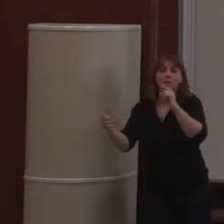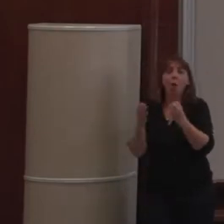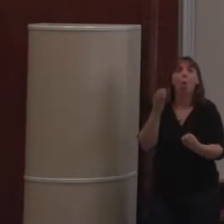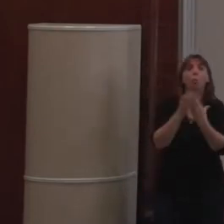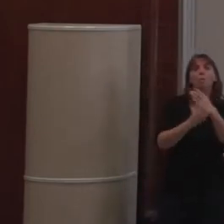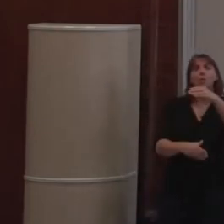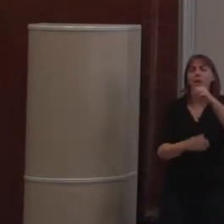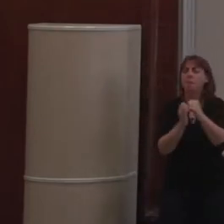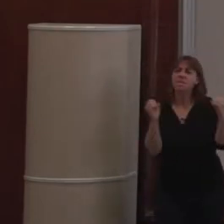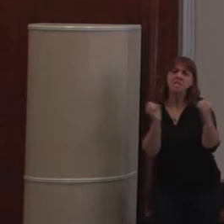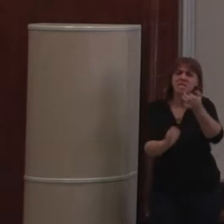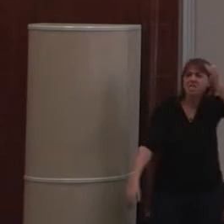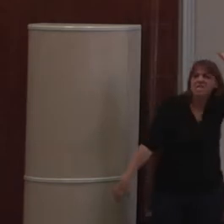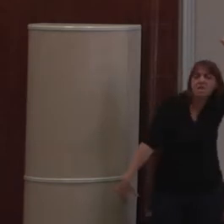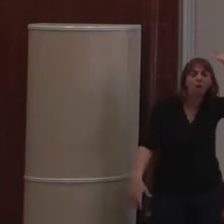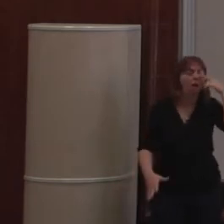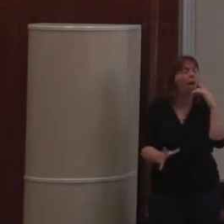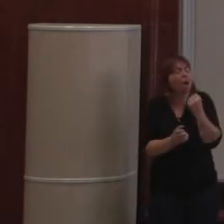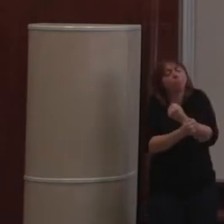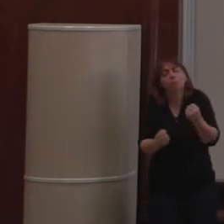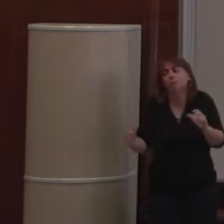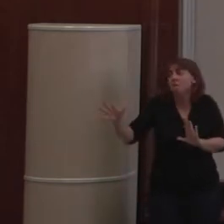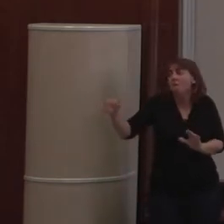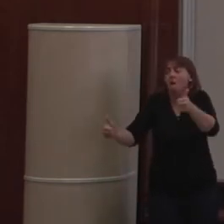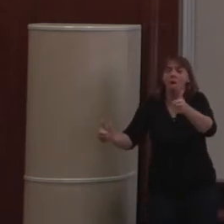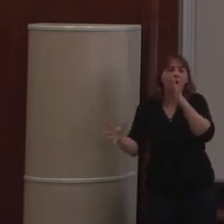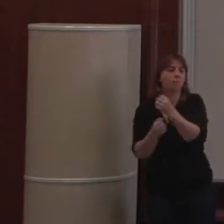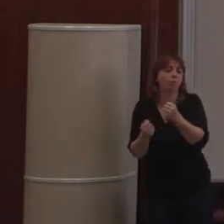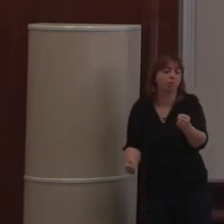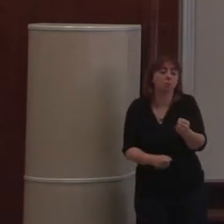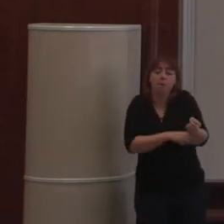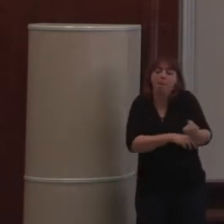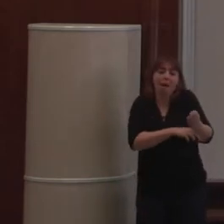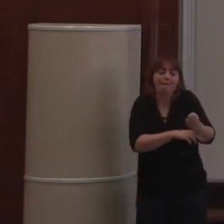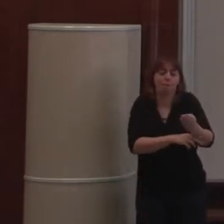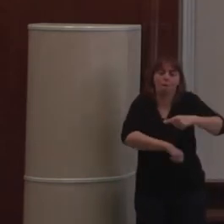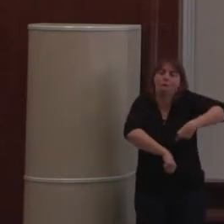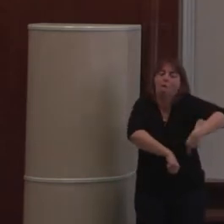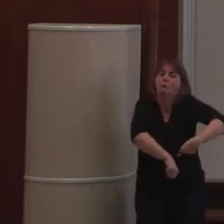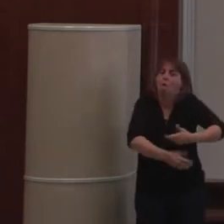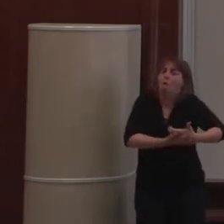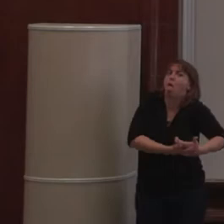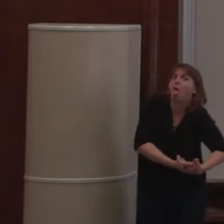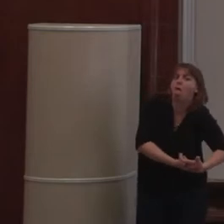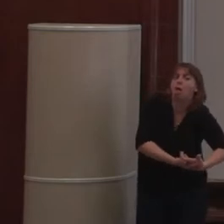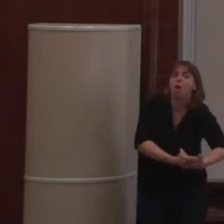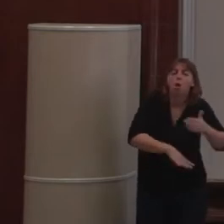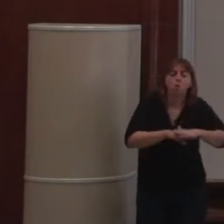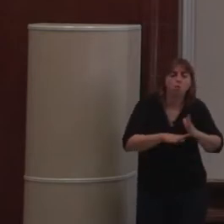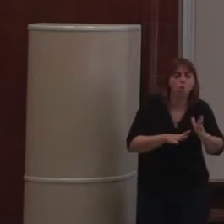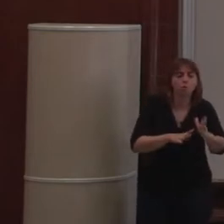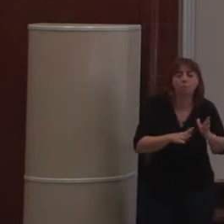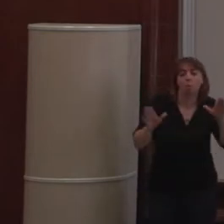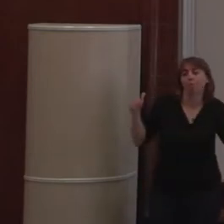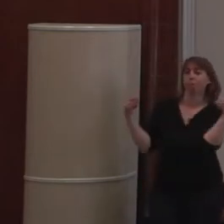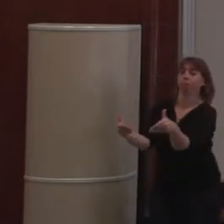nouveau CMS. C'est trop dur, trop cher. Et donc, qui reste-t-il ? Les communautés en place. Bon, Drupal,